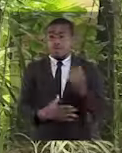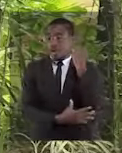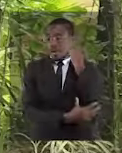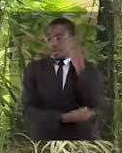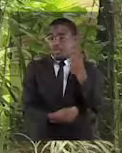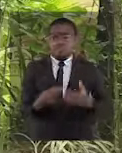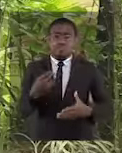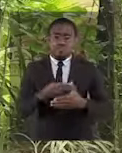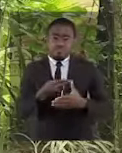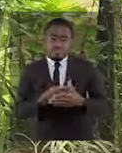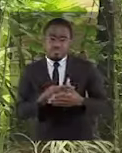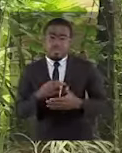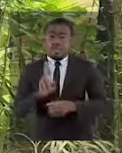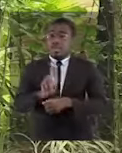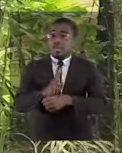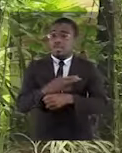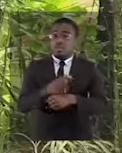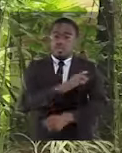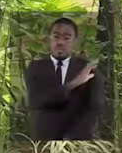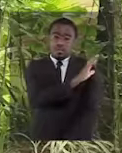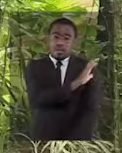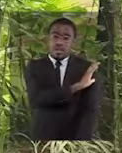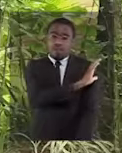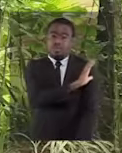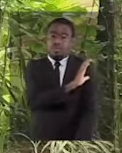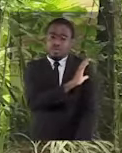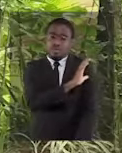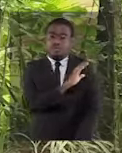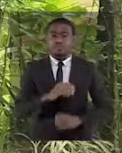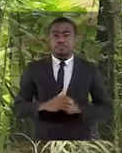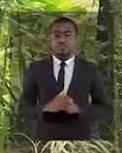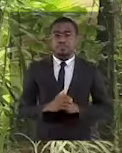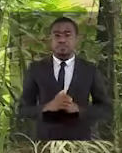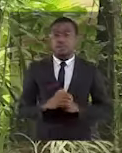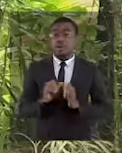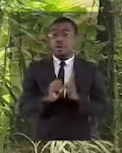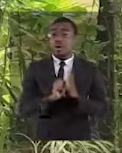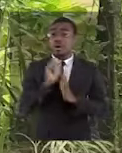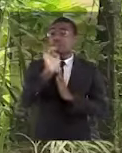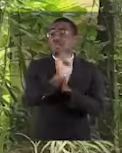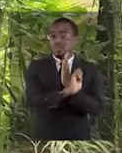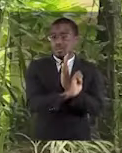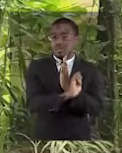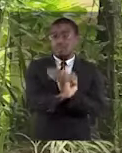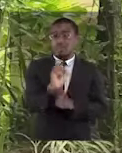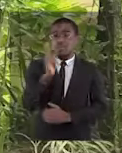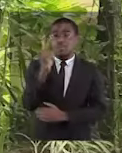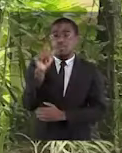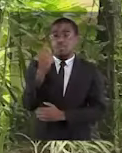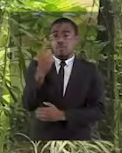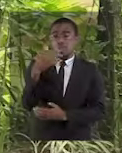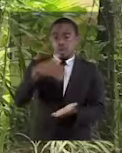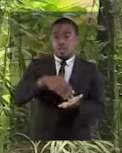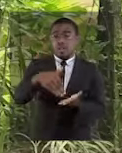faibles, enregistrés à l'ARNGS. Dès le début du mois de septembre, les deux vécu 1 milliard de